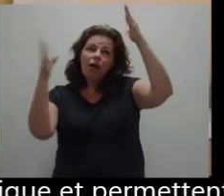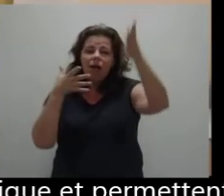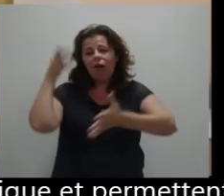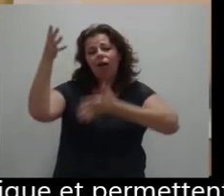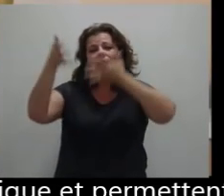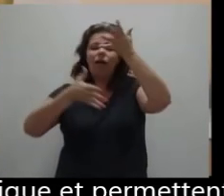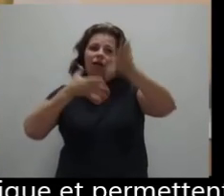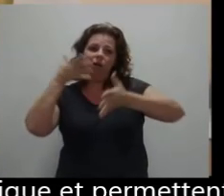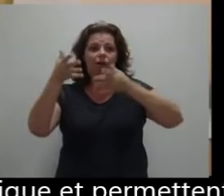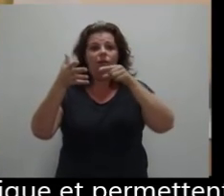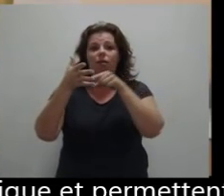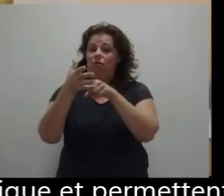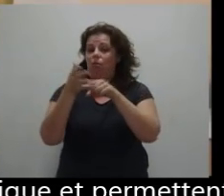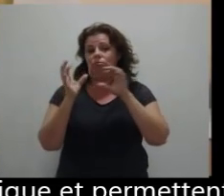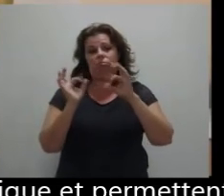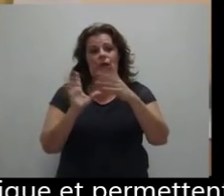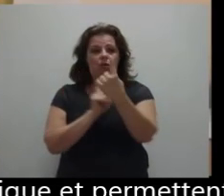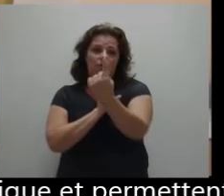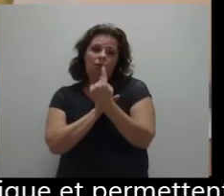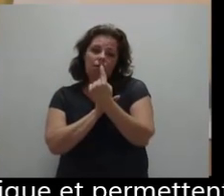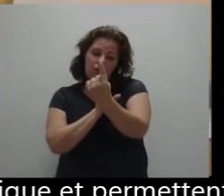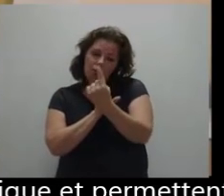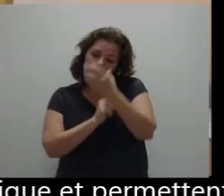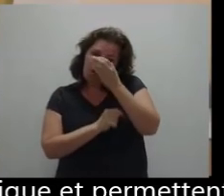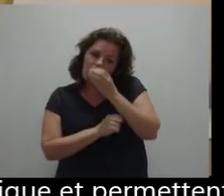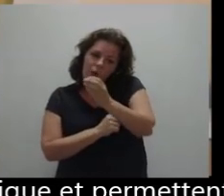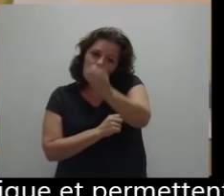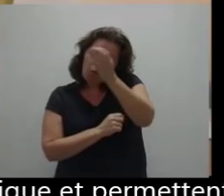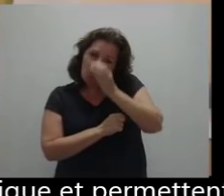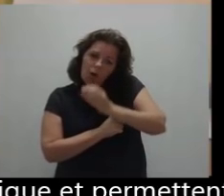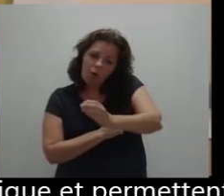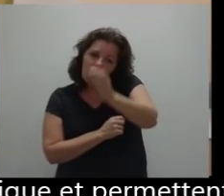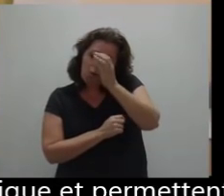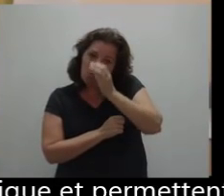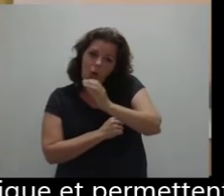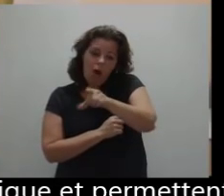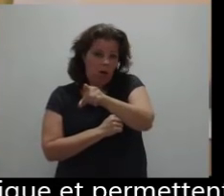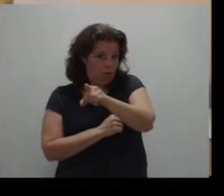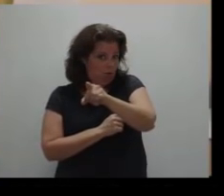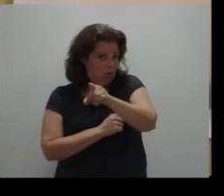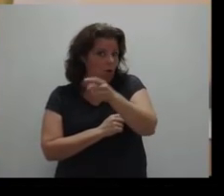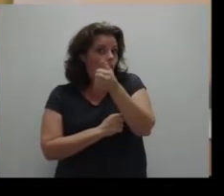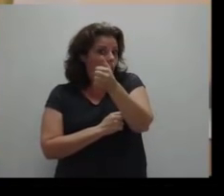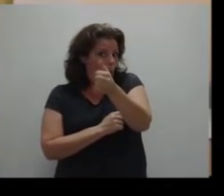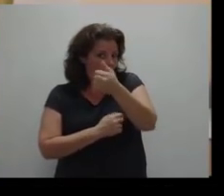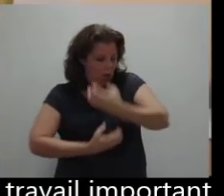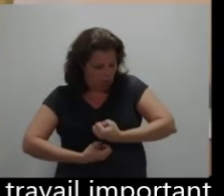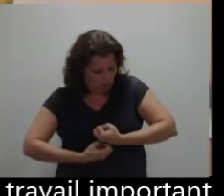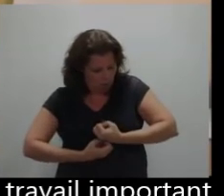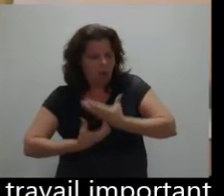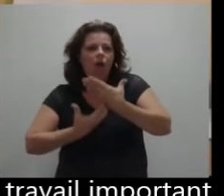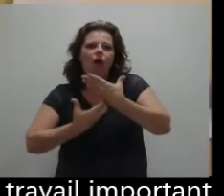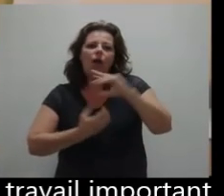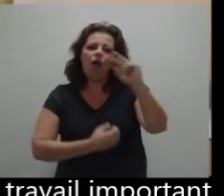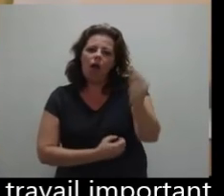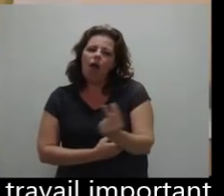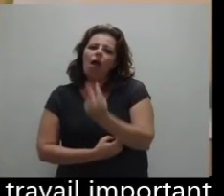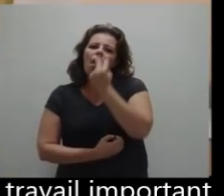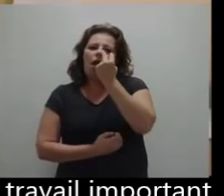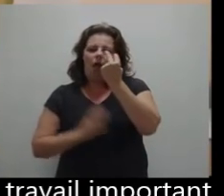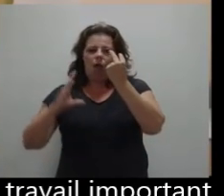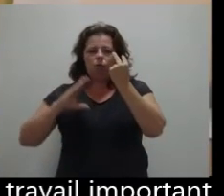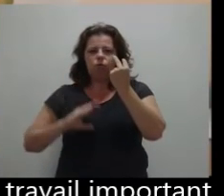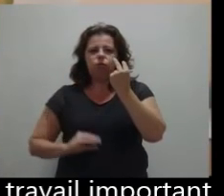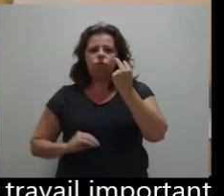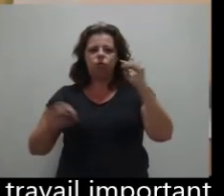la rencontre clinique et permettent à ces locuteurs de dire et de se dire. J'ai